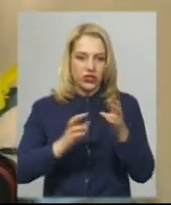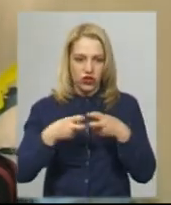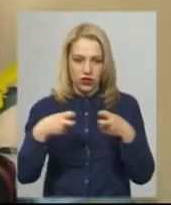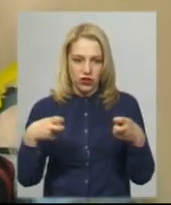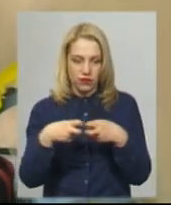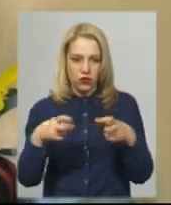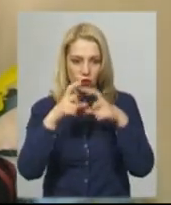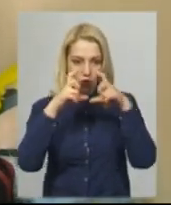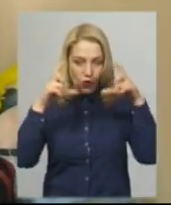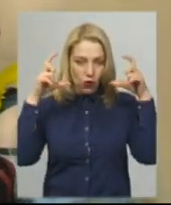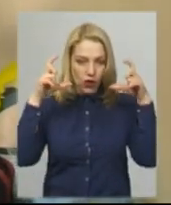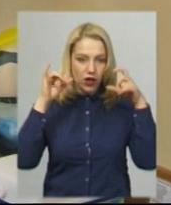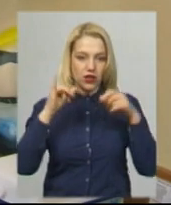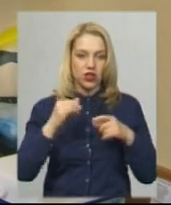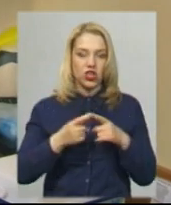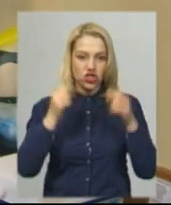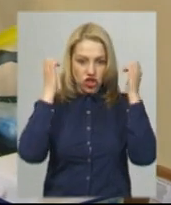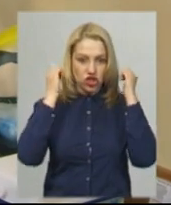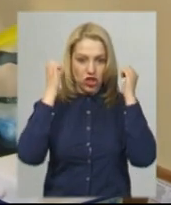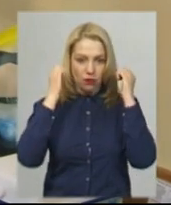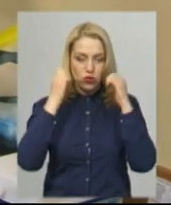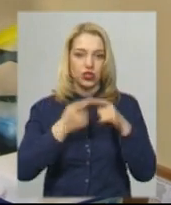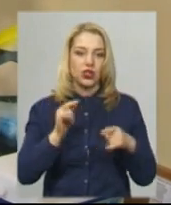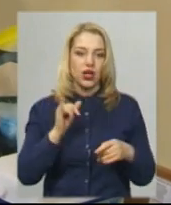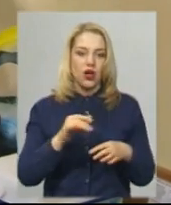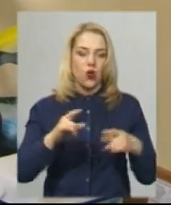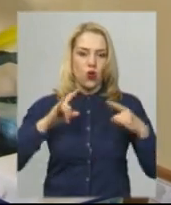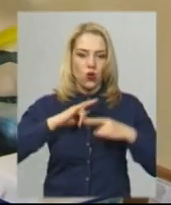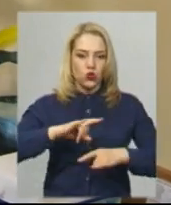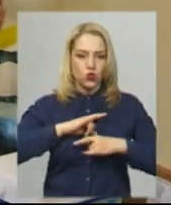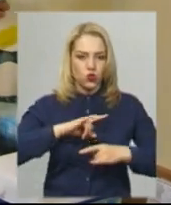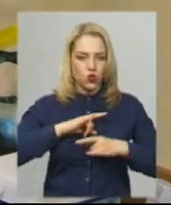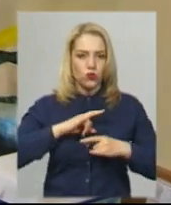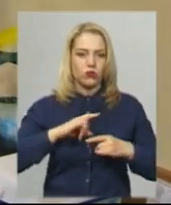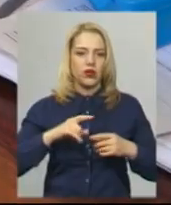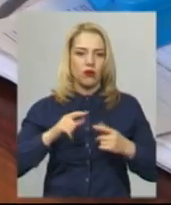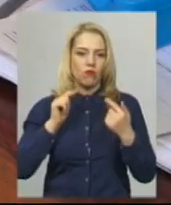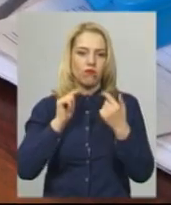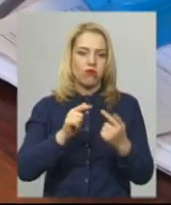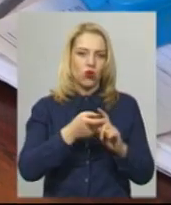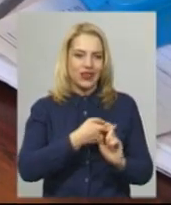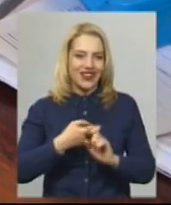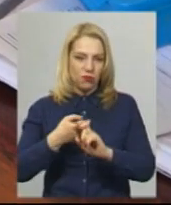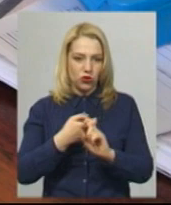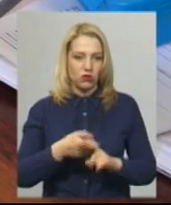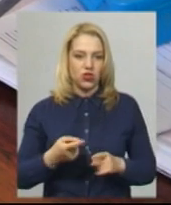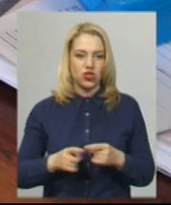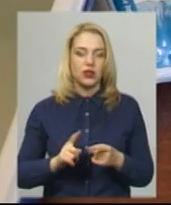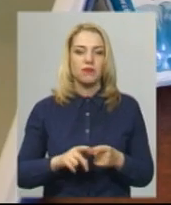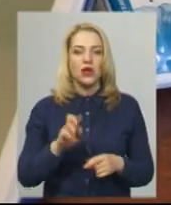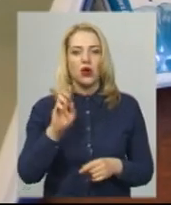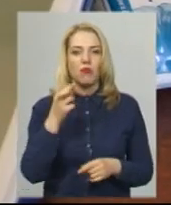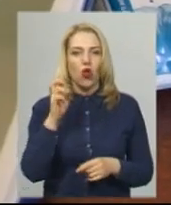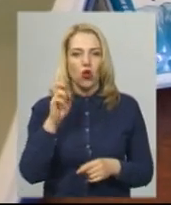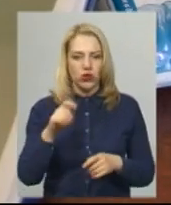захисту і одноразові шапочки, костюми протиепідемічні, комбінезони. Біологічні матеріали мобільна